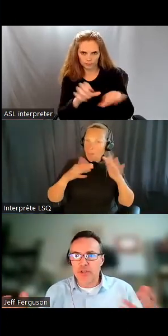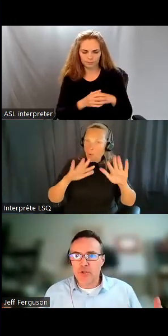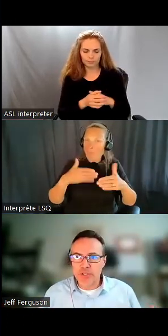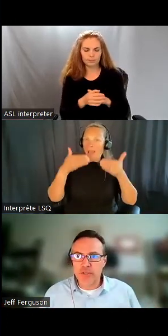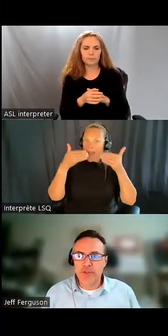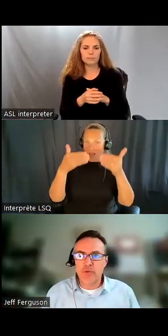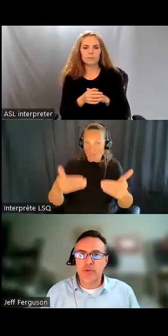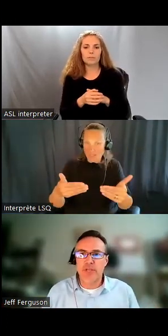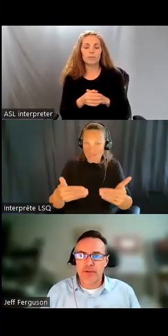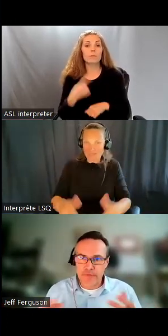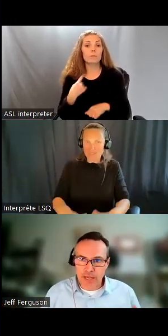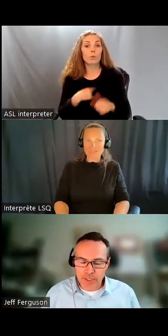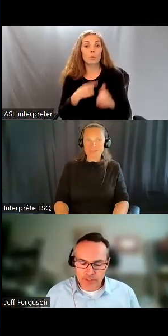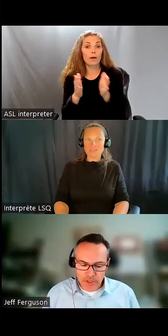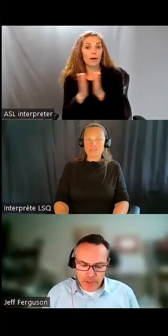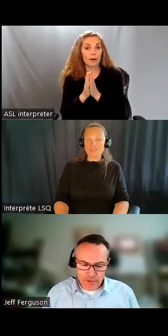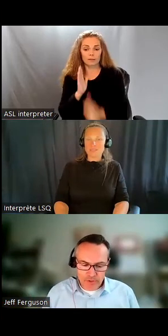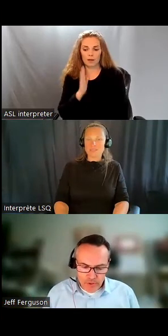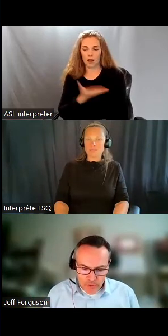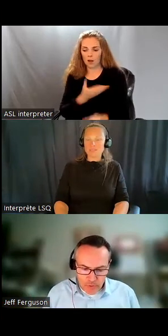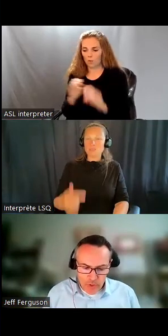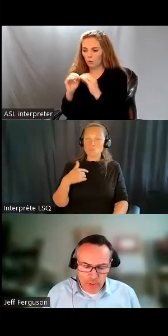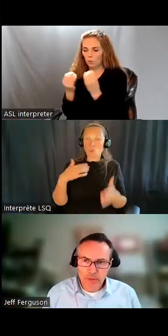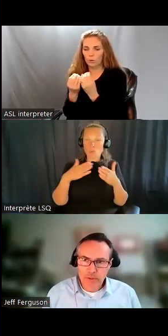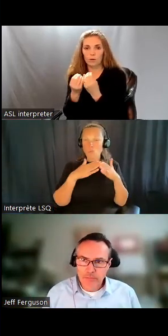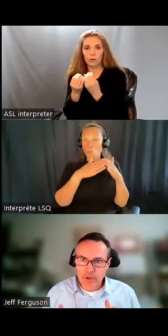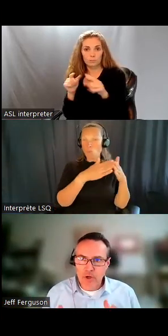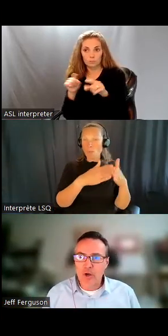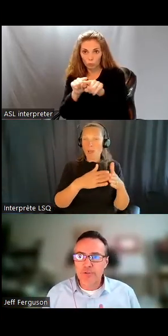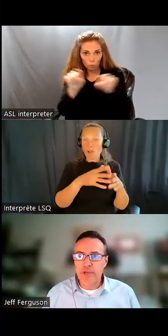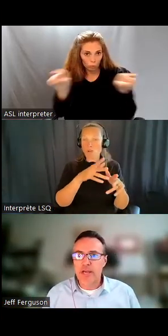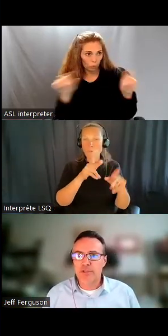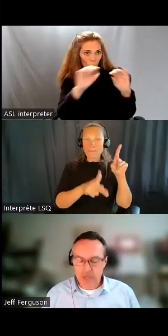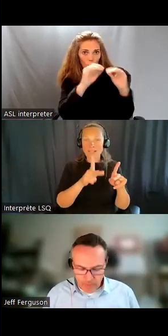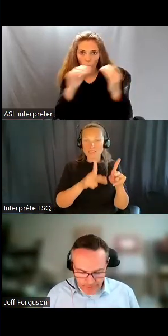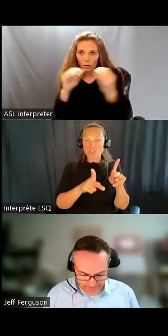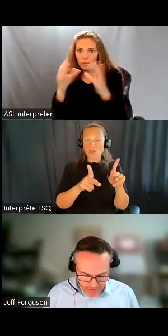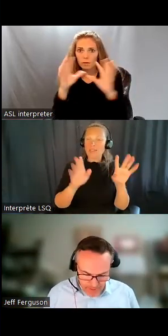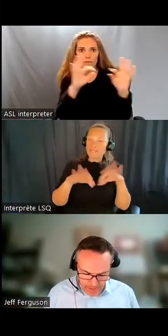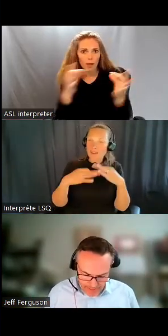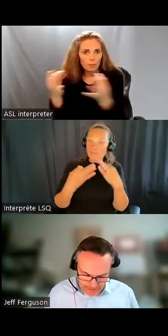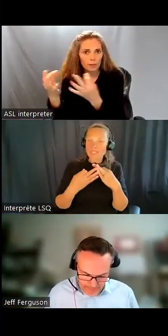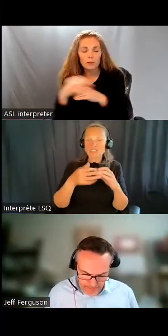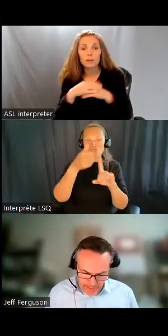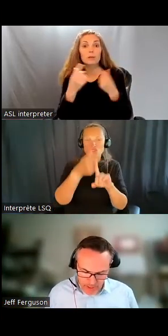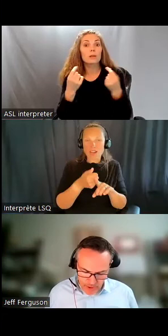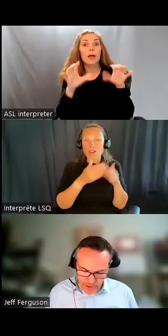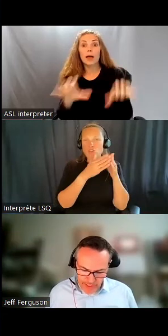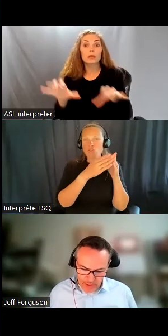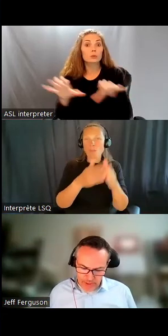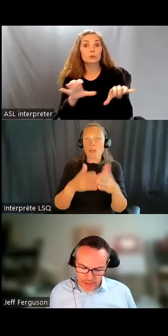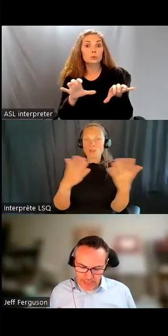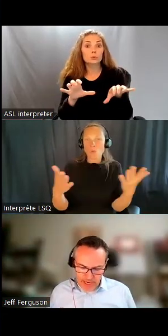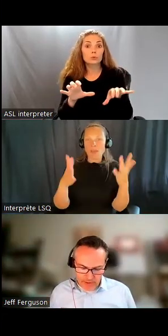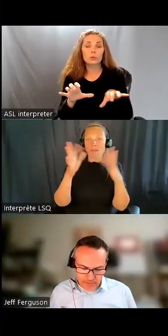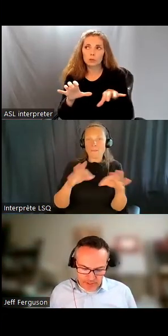On demande de nos organisations, on vous demande à vous en tant qu'individu et en tant que famille, de demander au gouvernement d